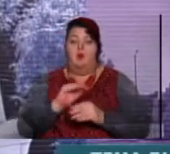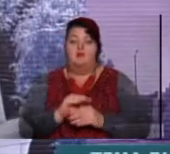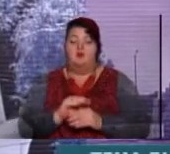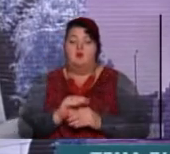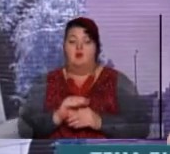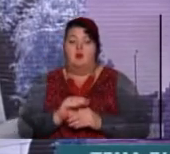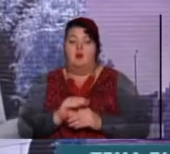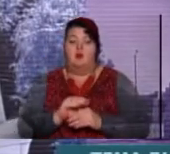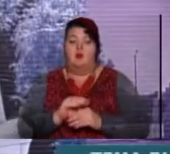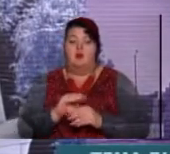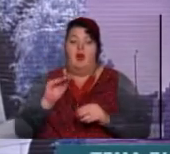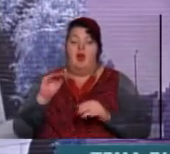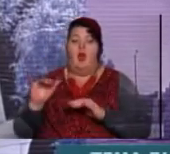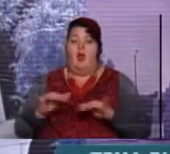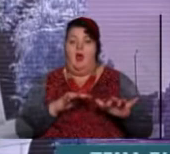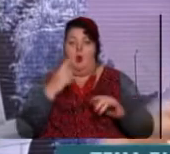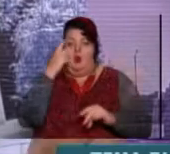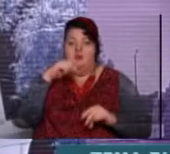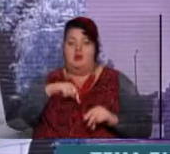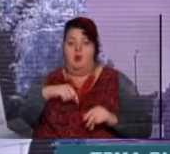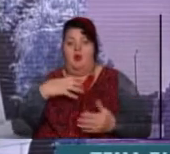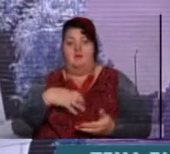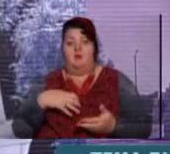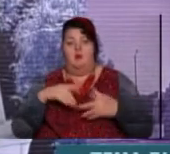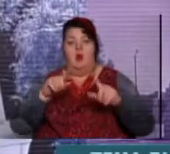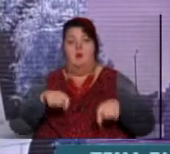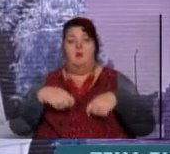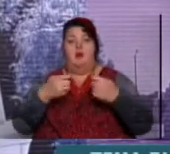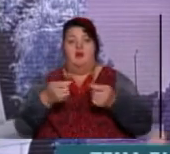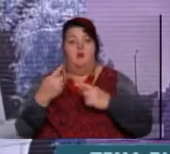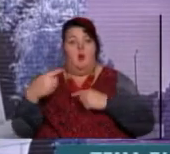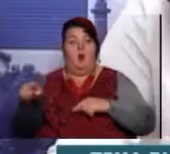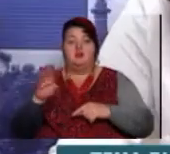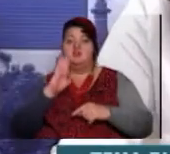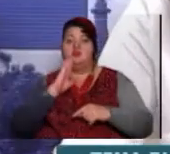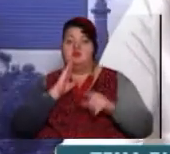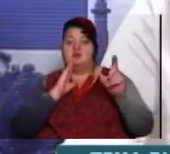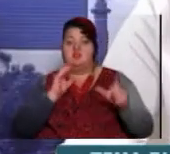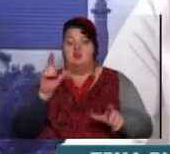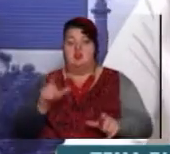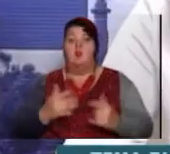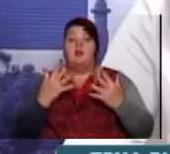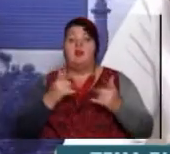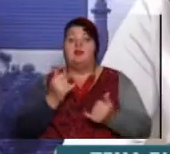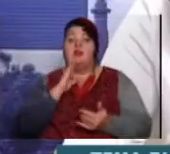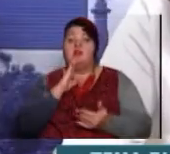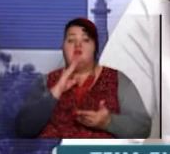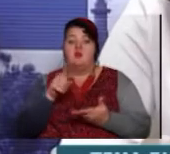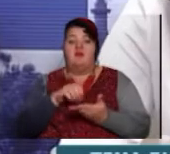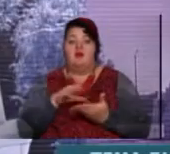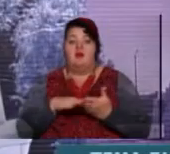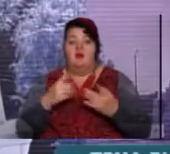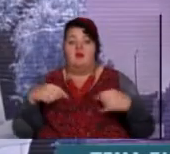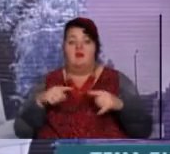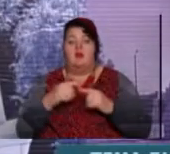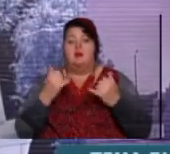роль психолога в собі і передаємо іншим жінкам. Оскільки зараз? Що у вас в організації? Зараз у нас